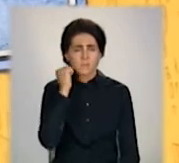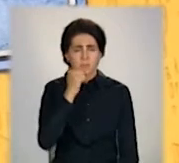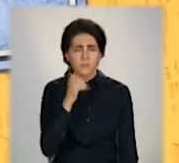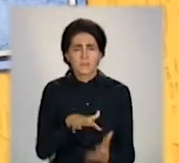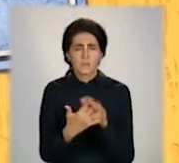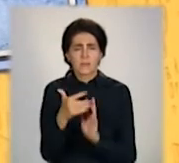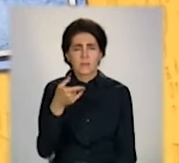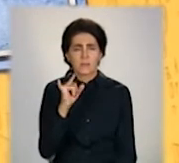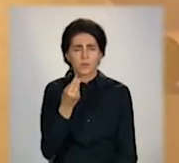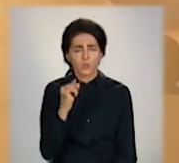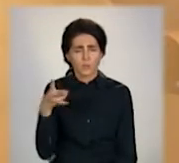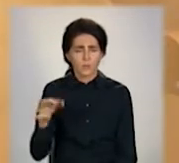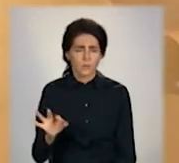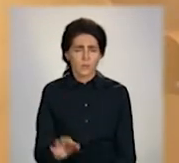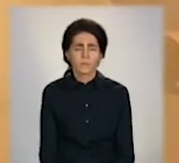Гришине.